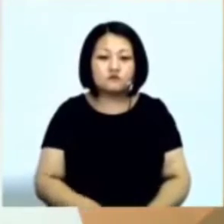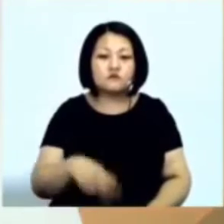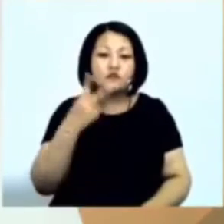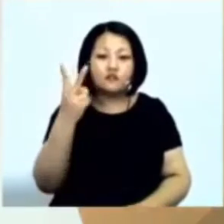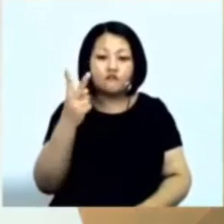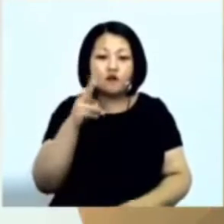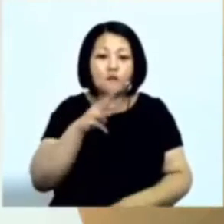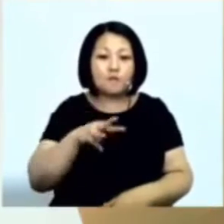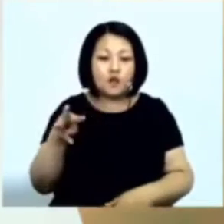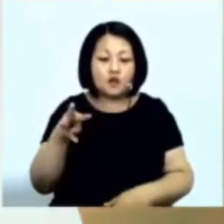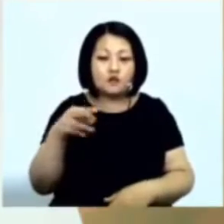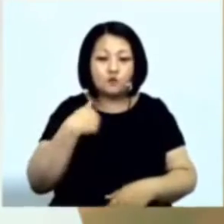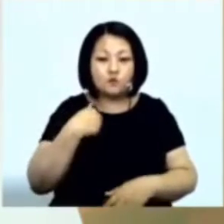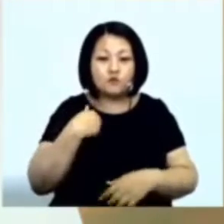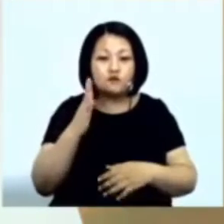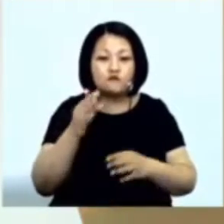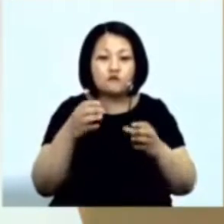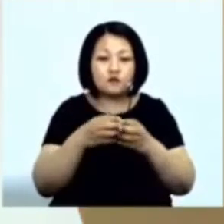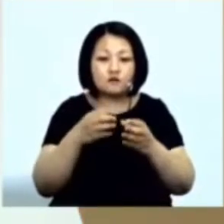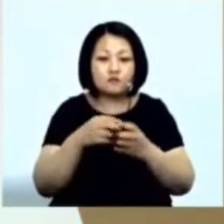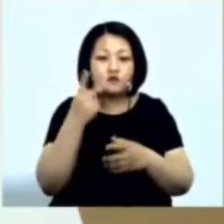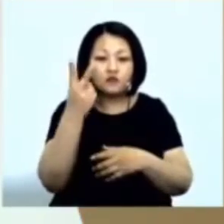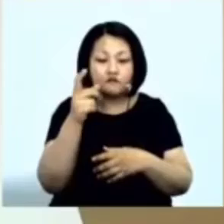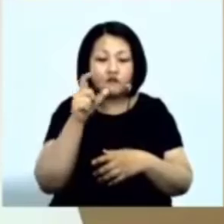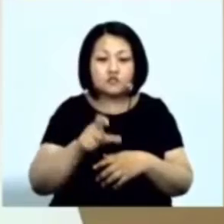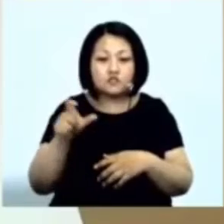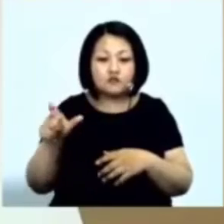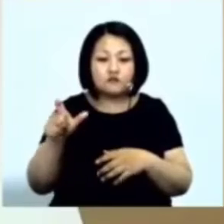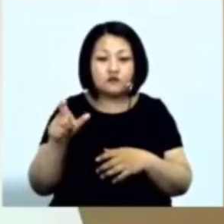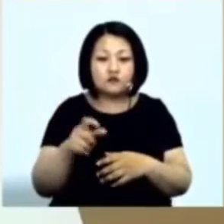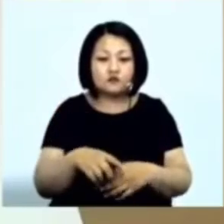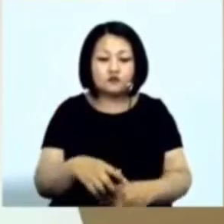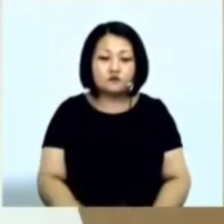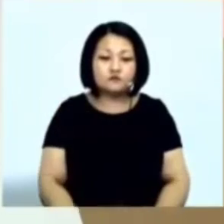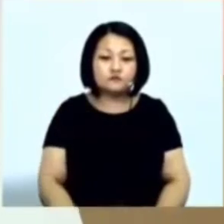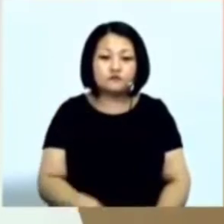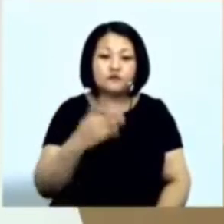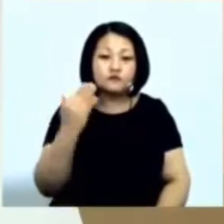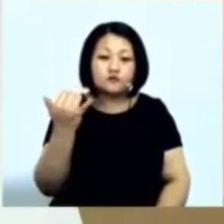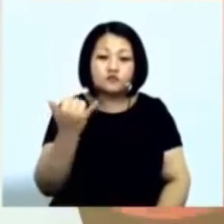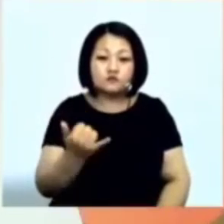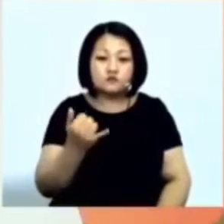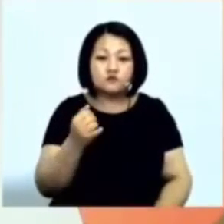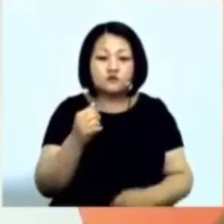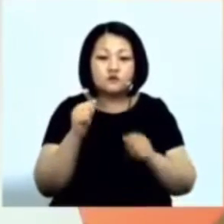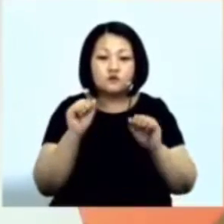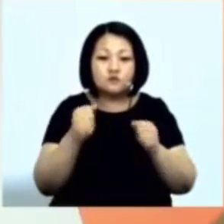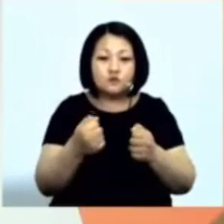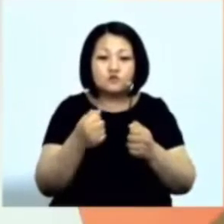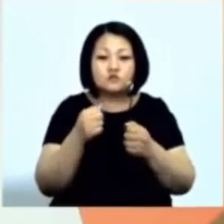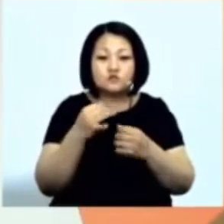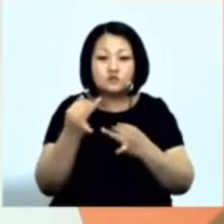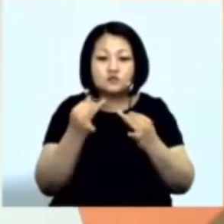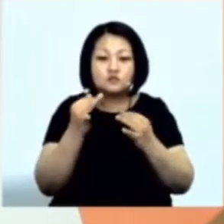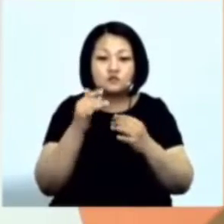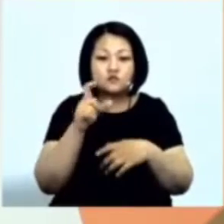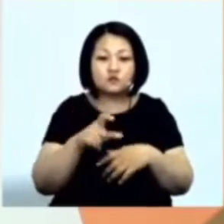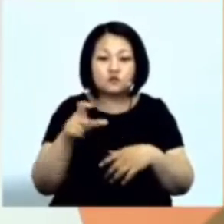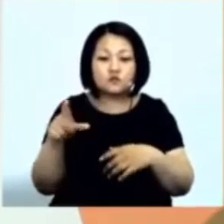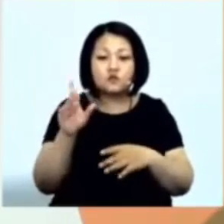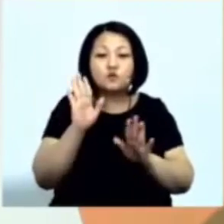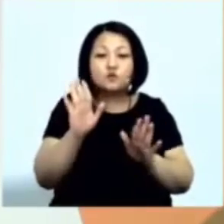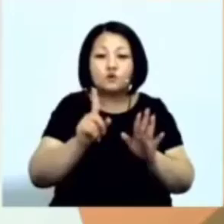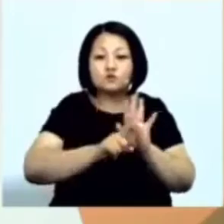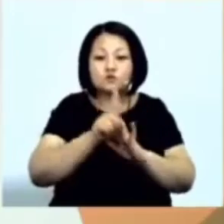Когда-то я прикоснулась к этим людям Друзья, вы сегодня можете Прикасаться к людям, но они только выходят Только начинают